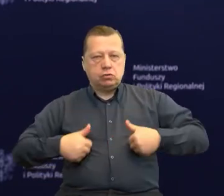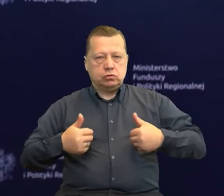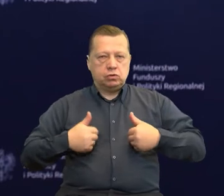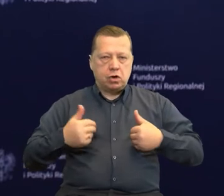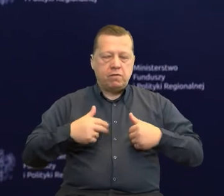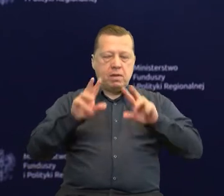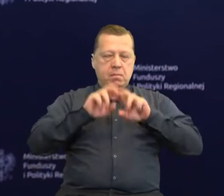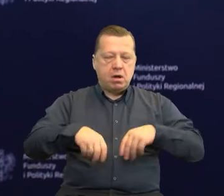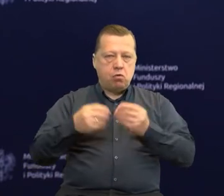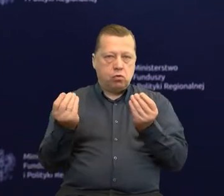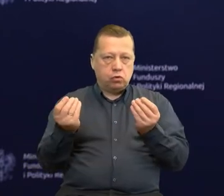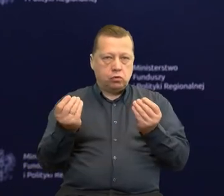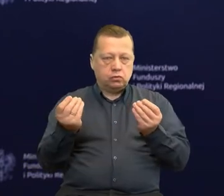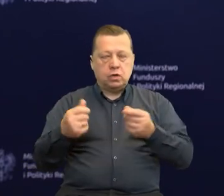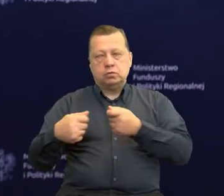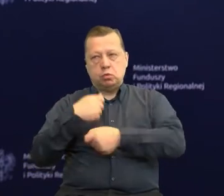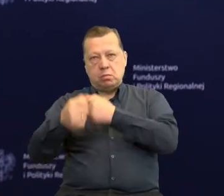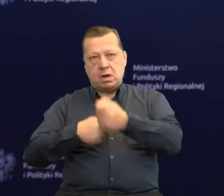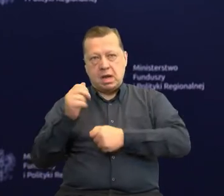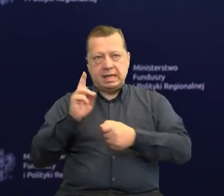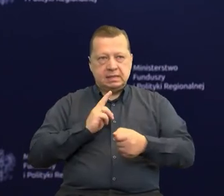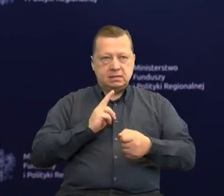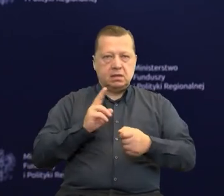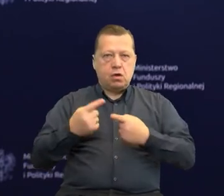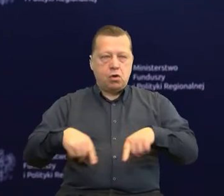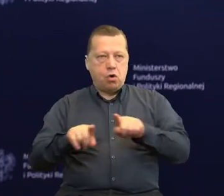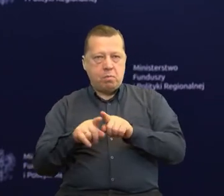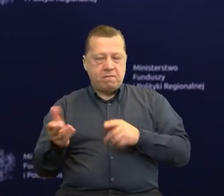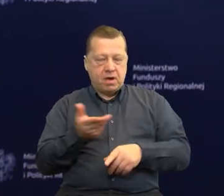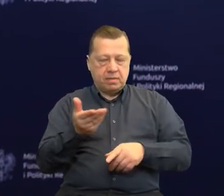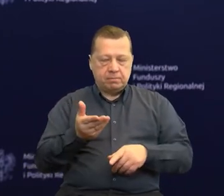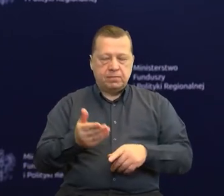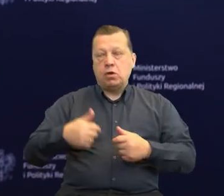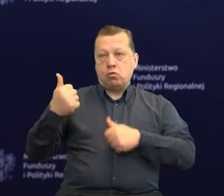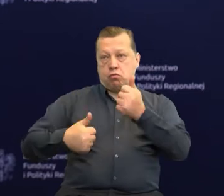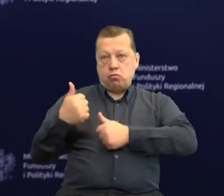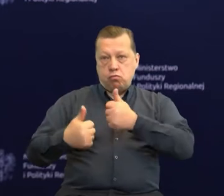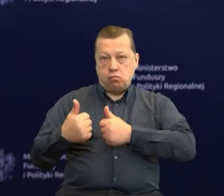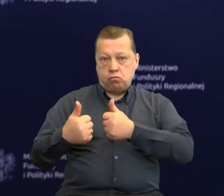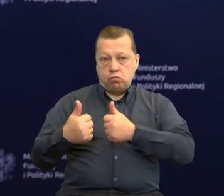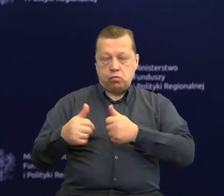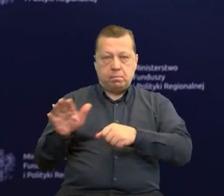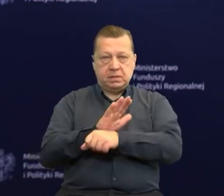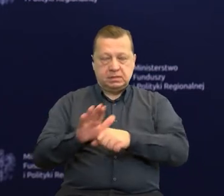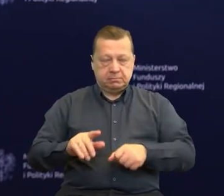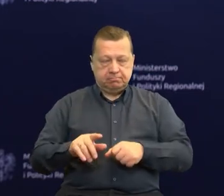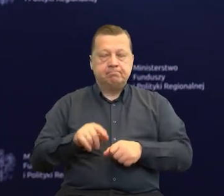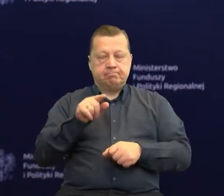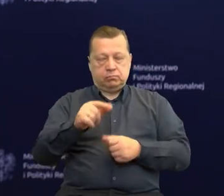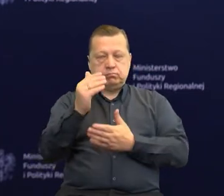badań i rozwoju, współpracy instytucji i obywateli, konkurencyjności przedsiębiorstw.